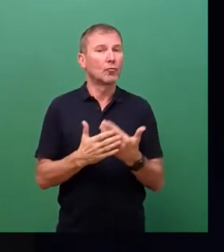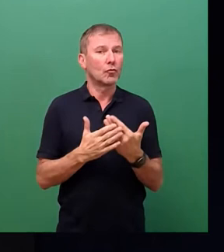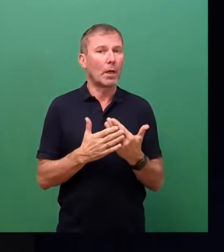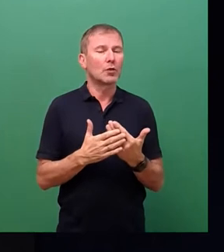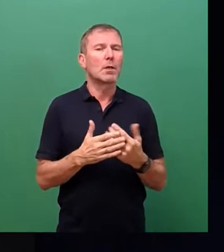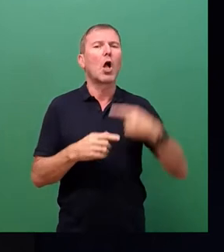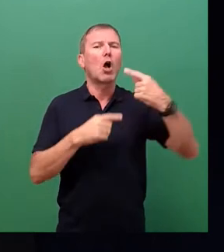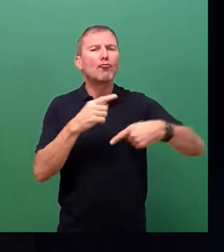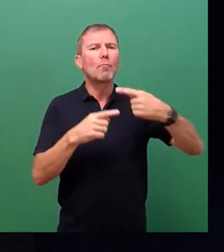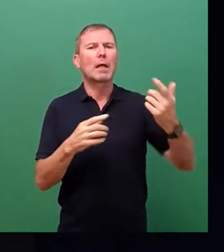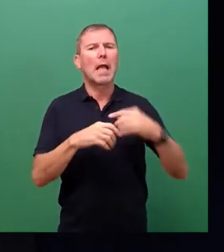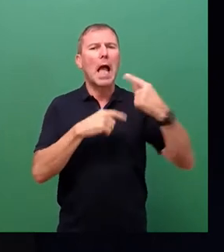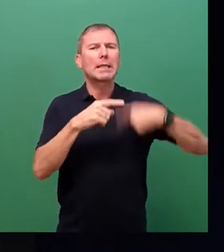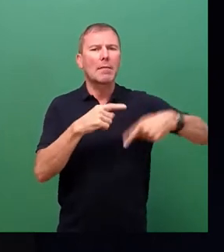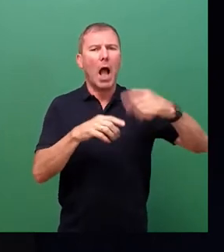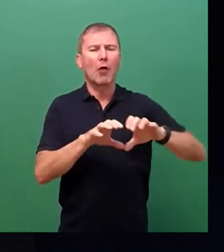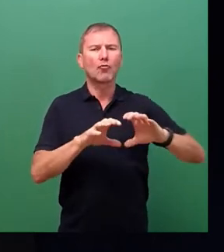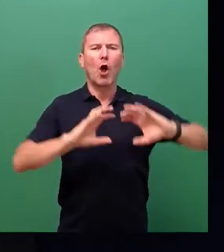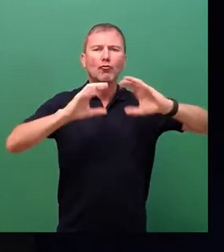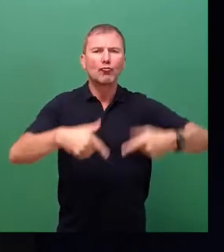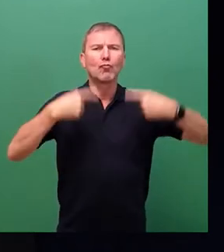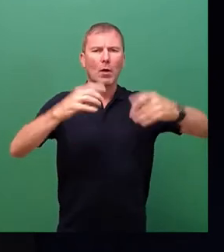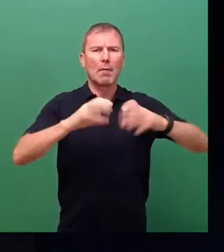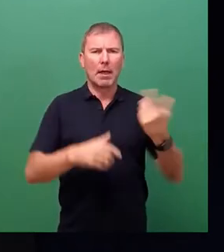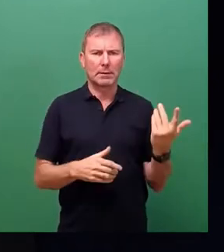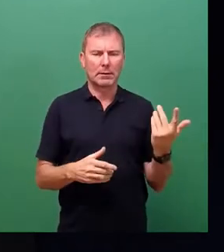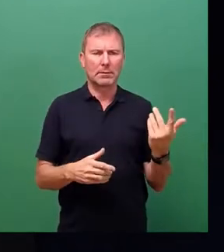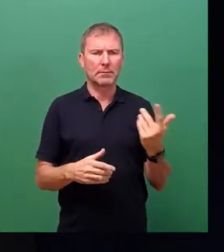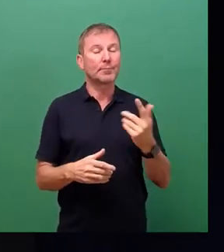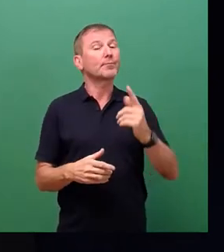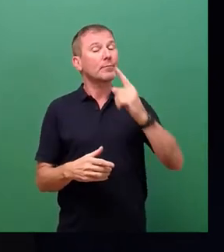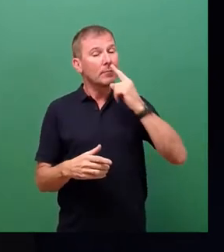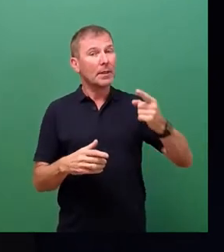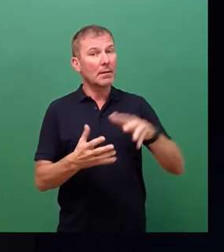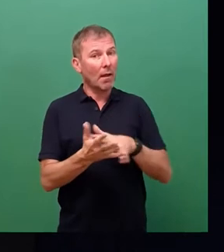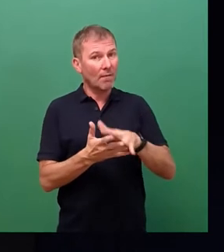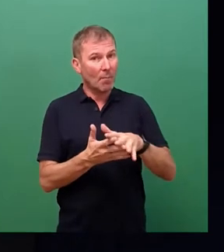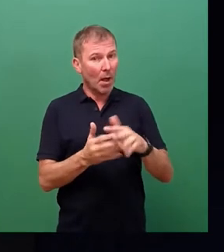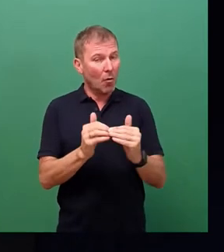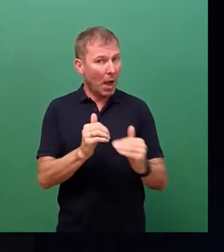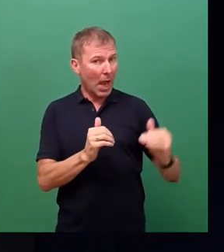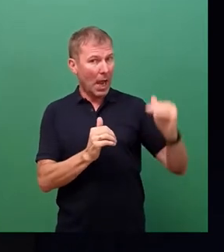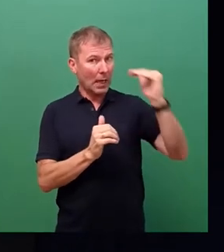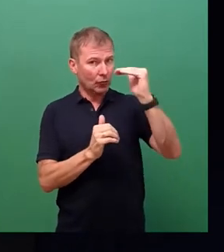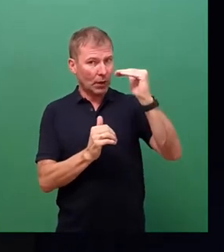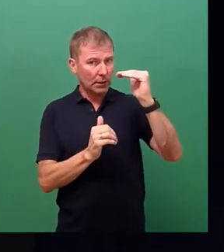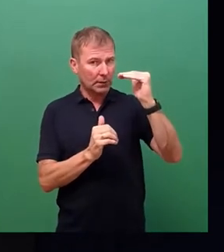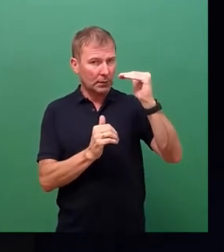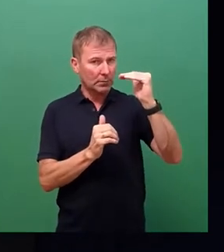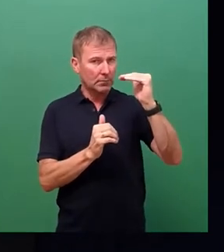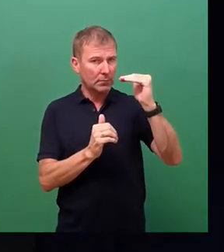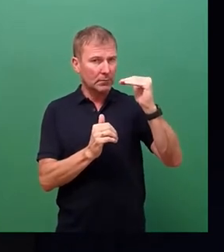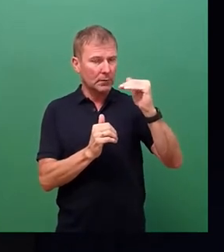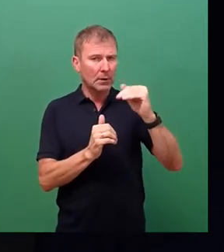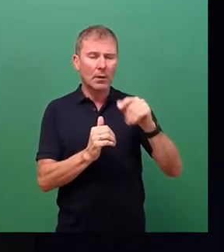der großen Generatoren, die sobald der Verbrauch ansteigt und nicht mehr der